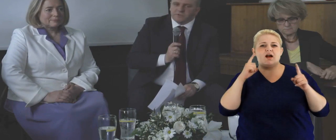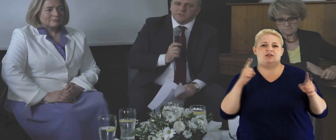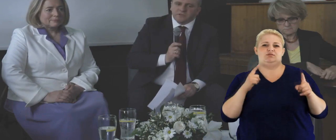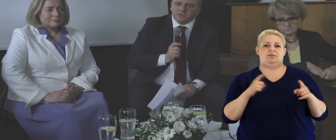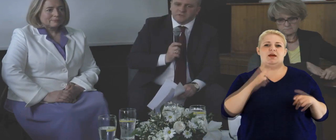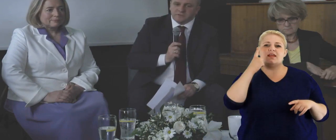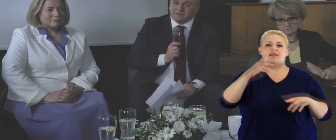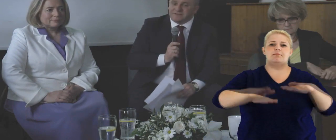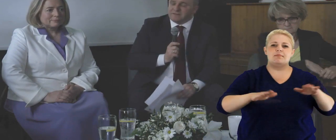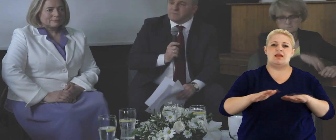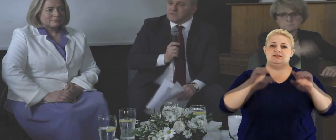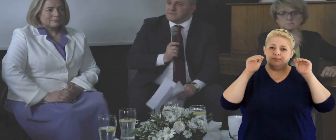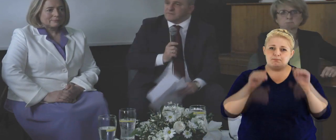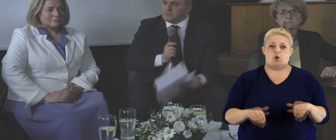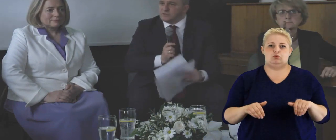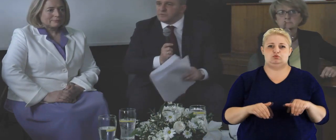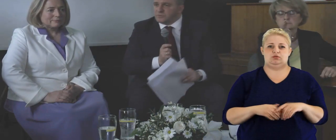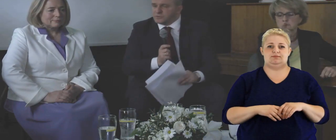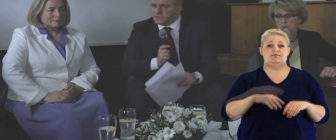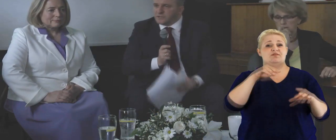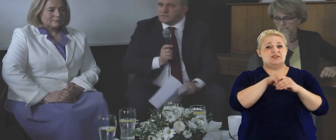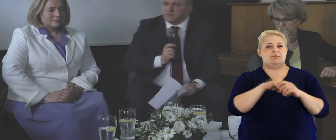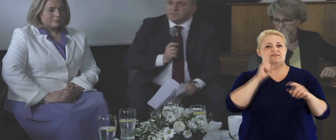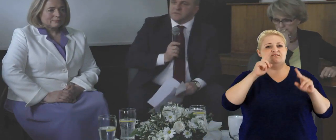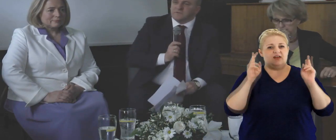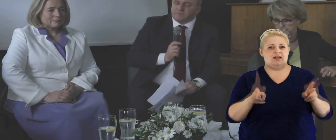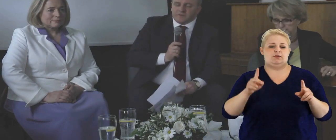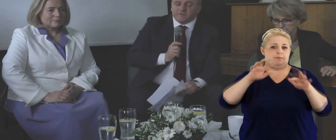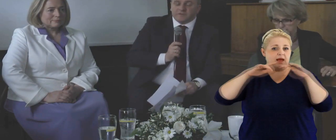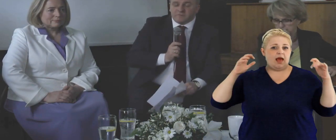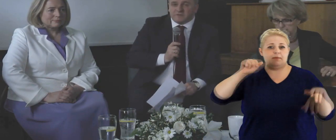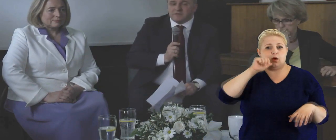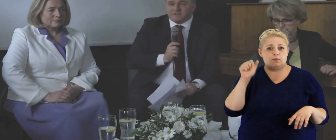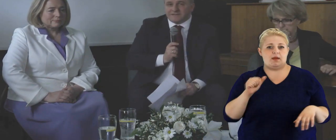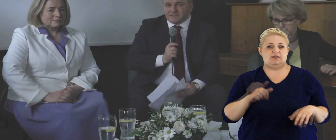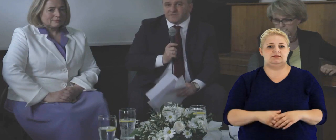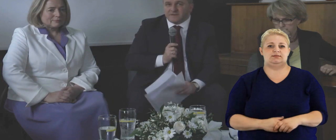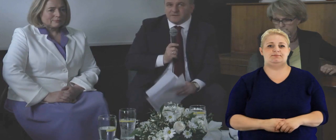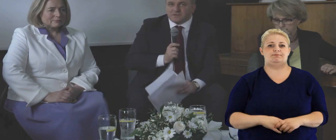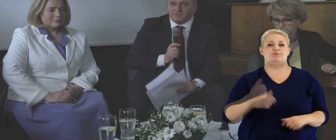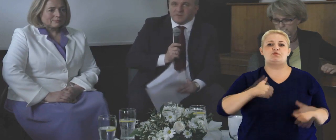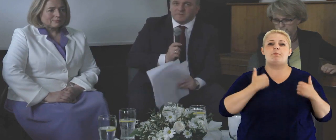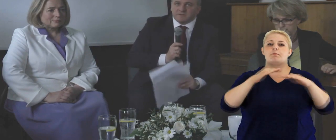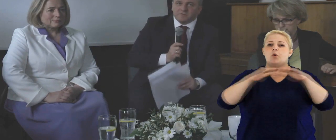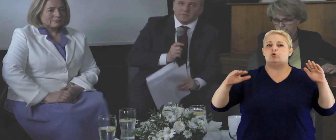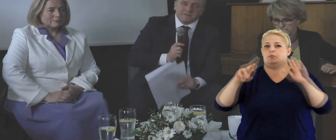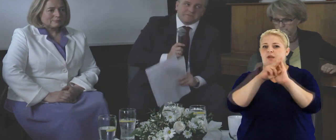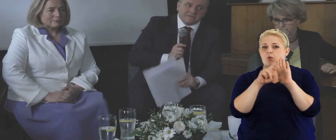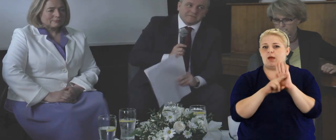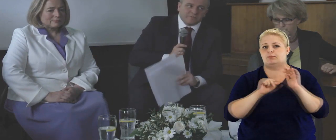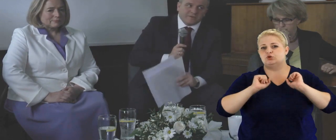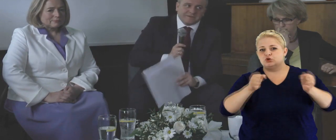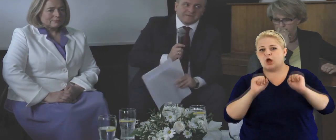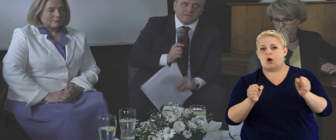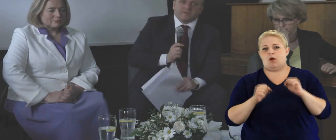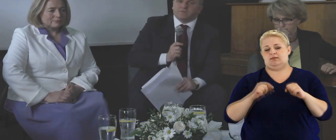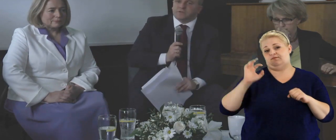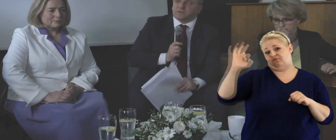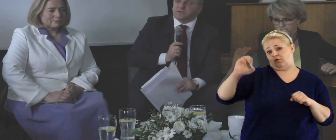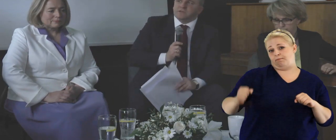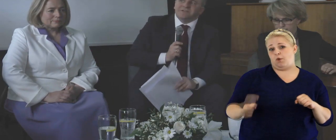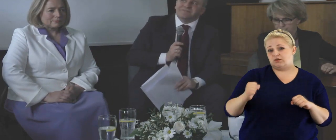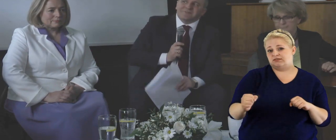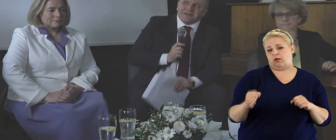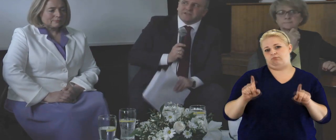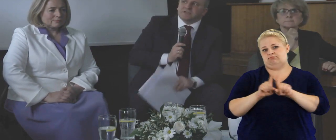Uważam, że jedynym miejscem, gdzie to można i w tym zakresie faktycznie w Parlamencie Europejskim była sensowna